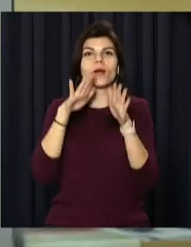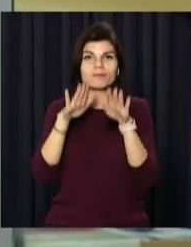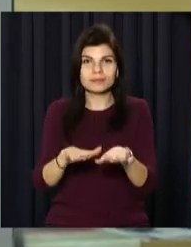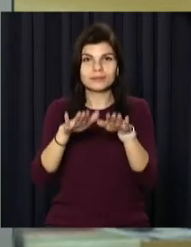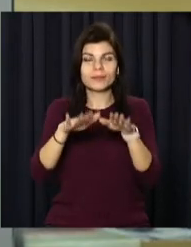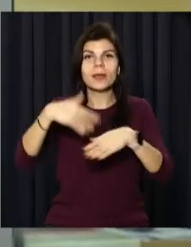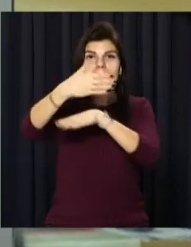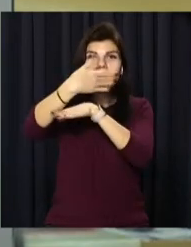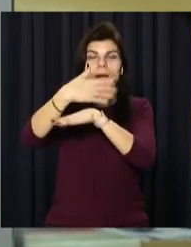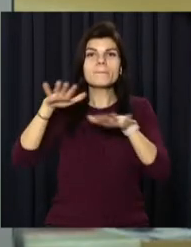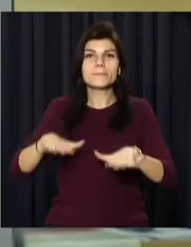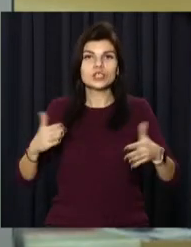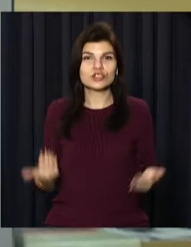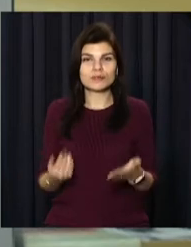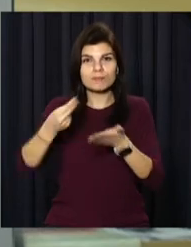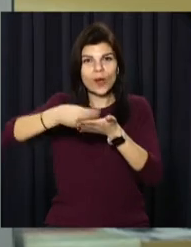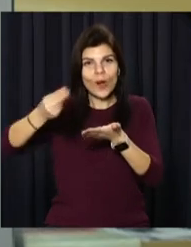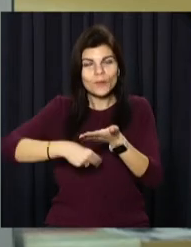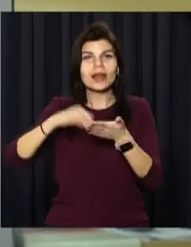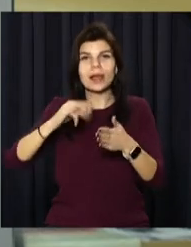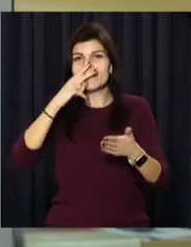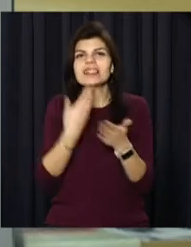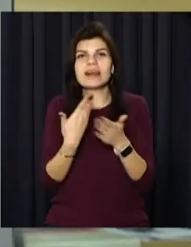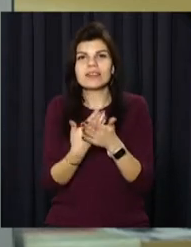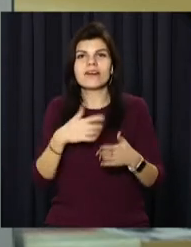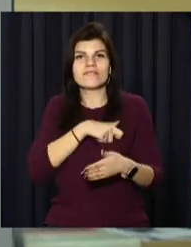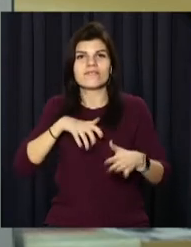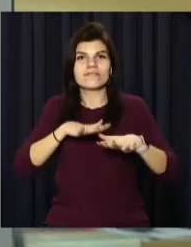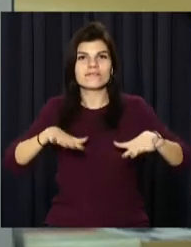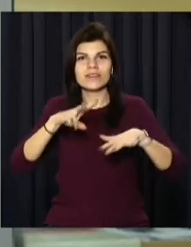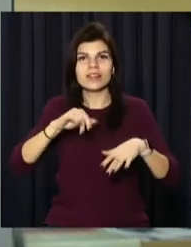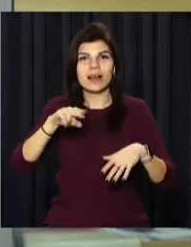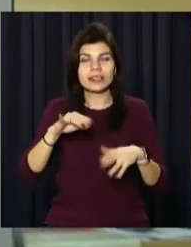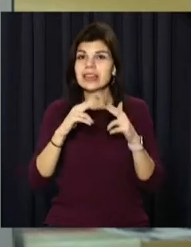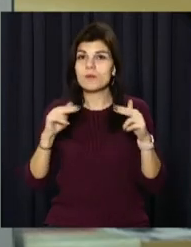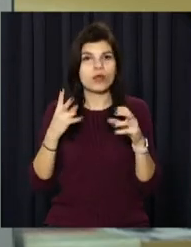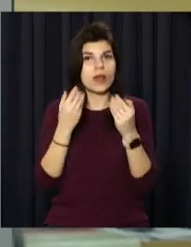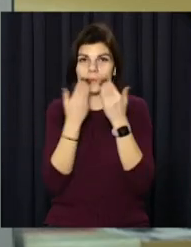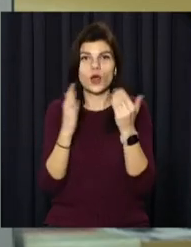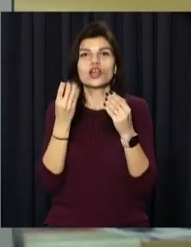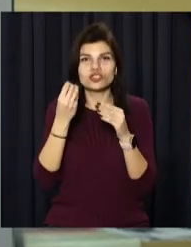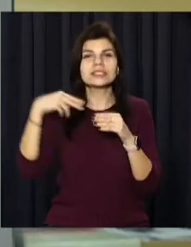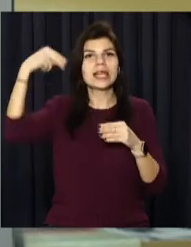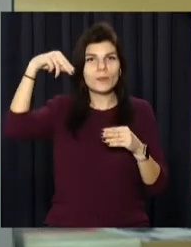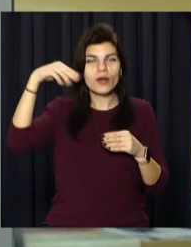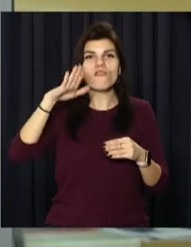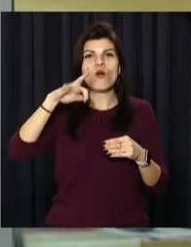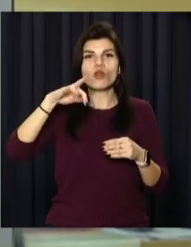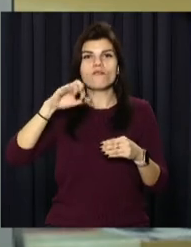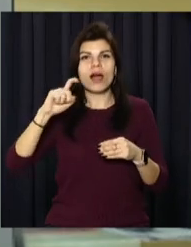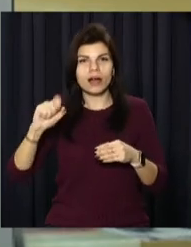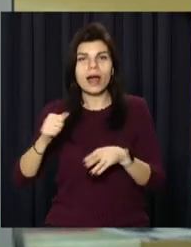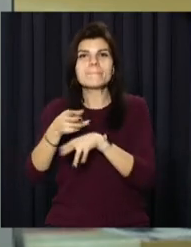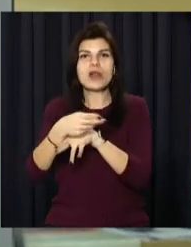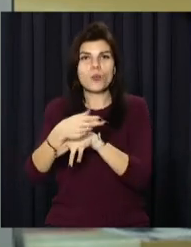підписують місцеві мешканці та представники влади. Дніпро – некінцева станція. Далі – Запоріжжя, Волноваха та